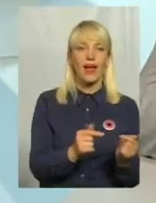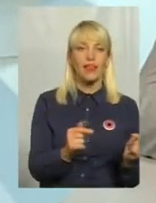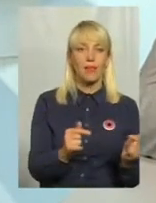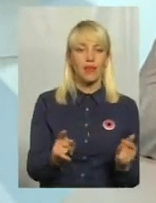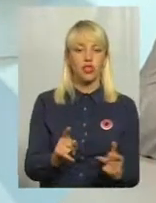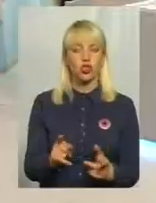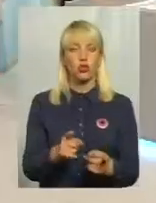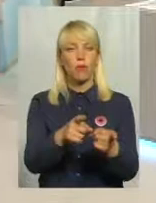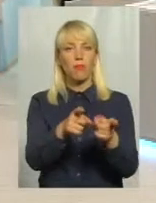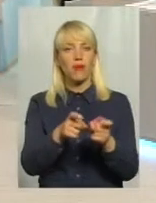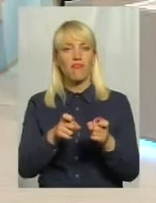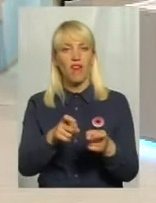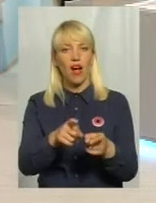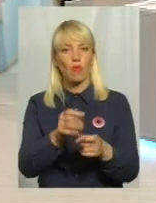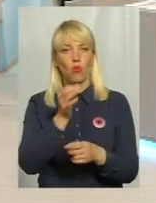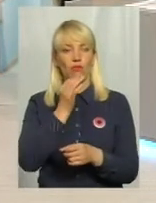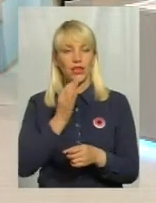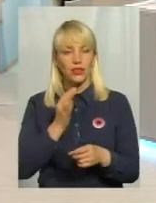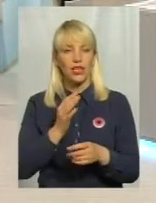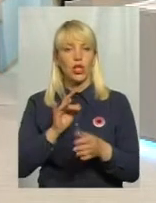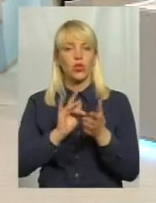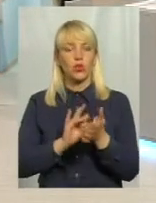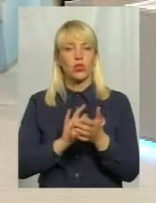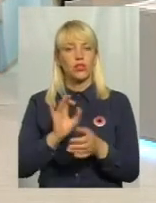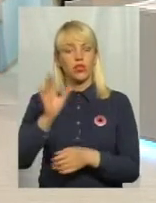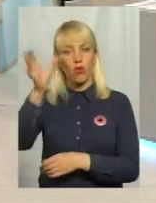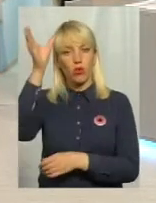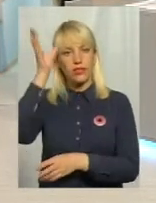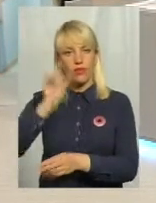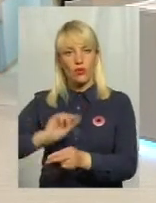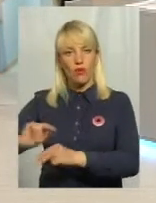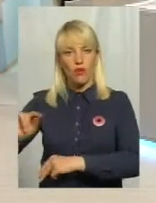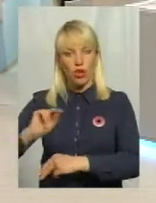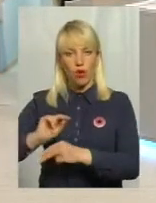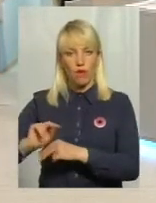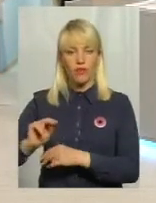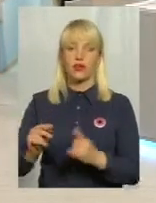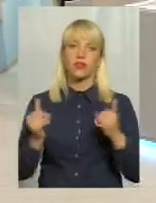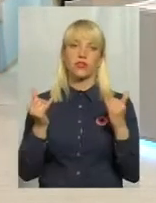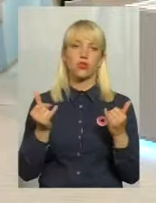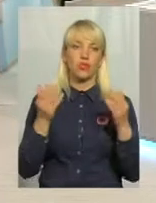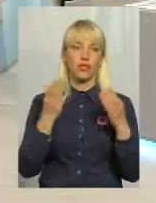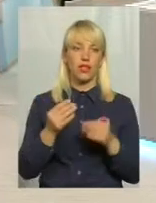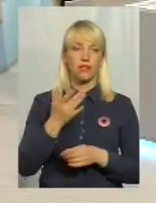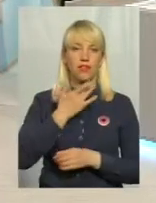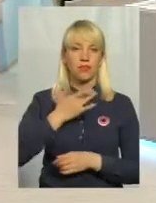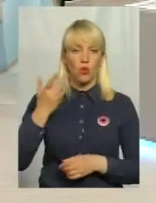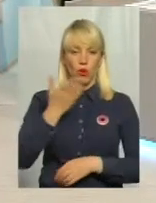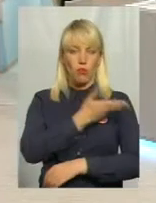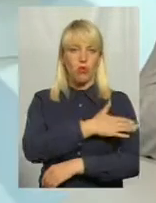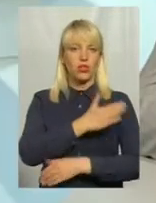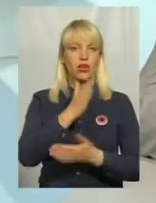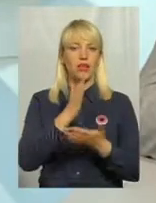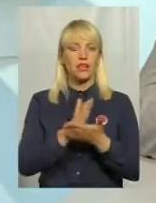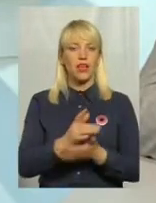приваблювати туристів, так і освітньо-виховний момент. І на сьогоднішній день Республіка Пуще є одним із лідерів